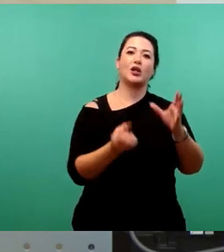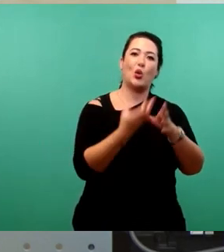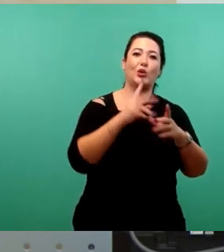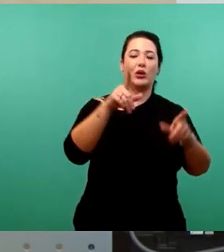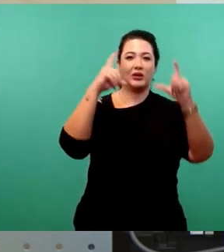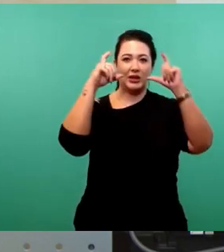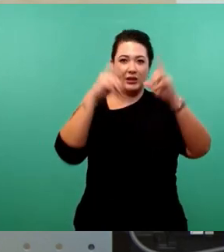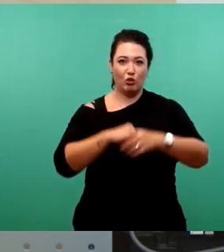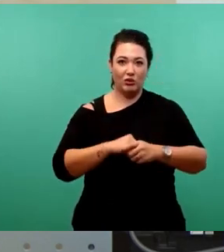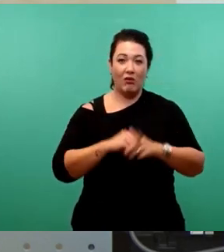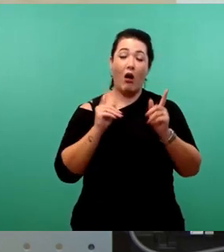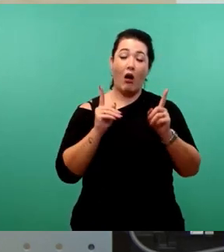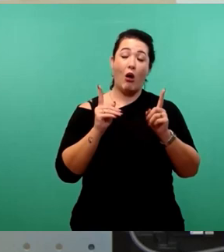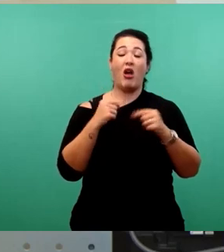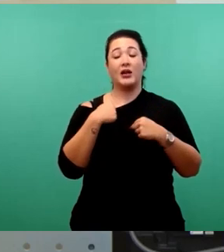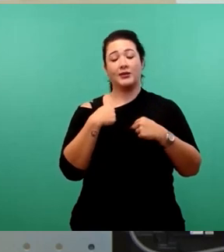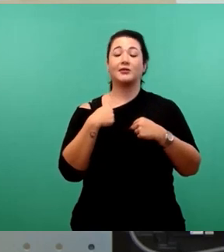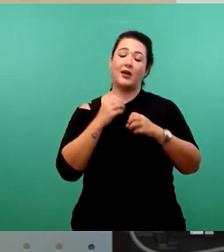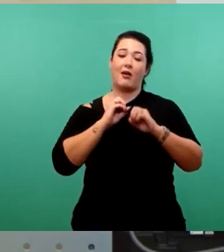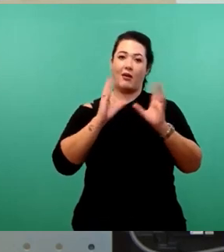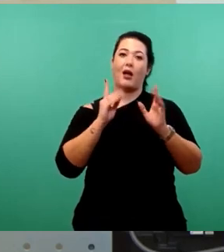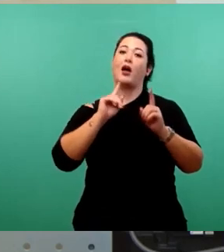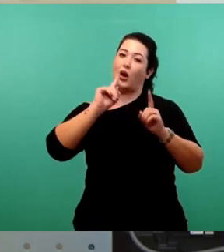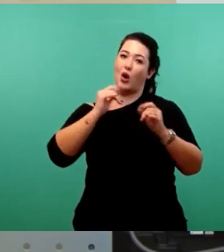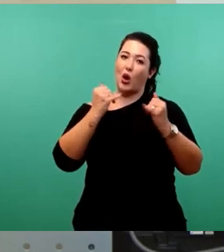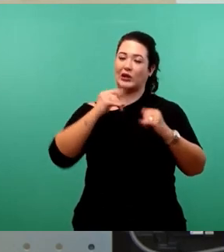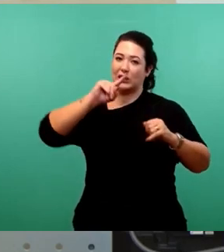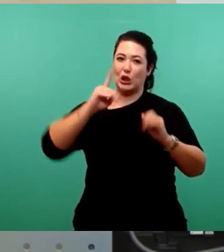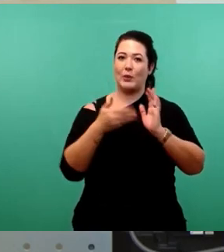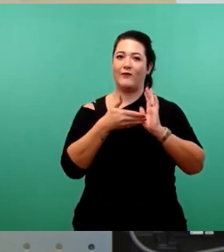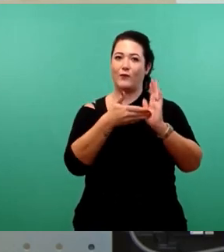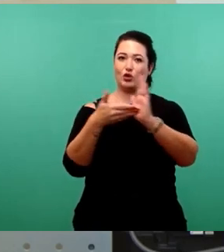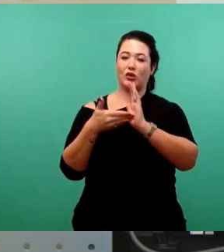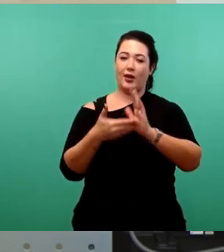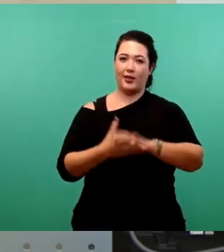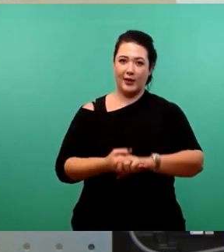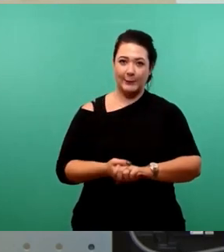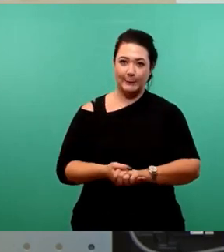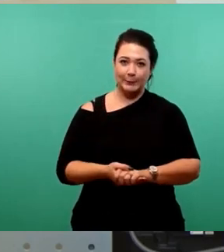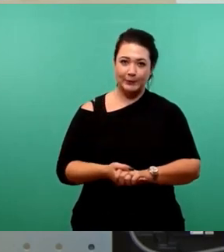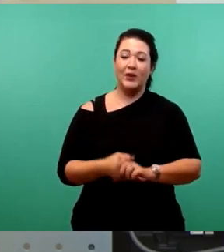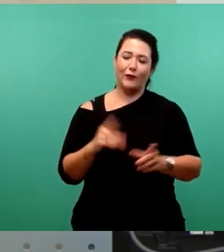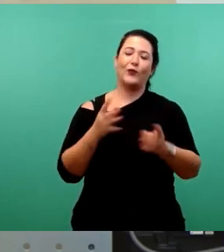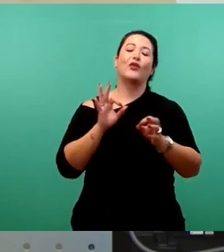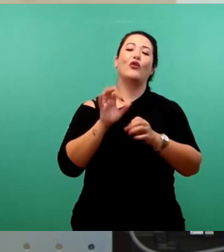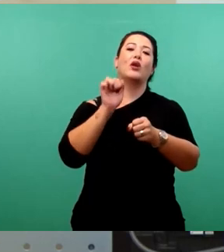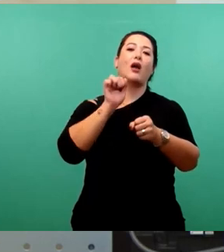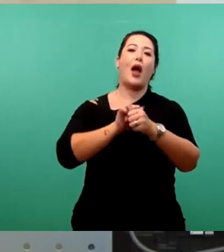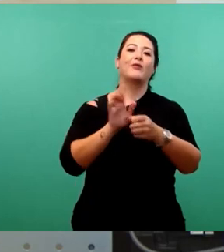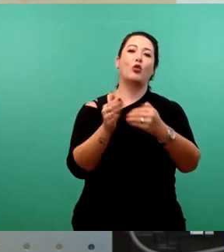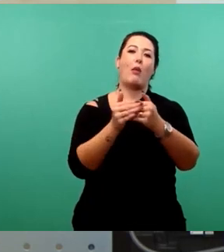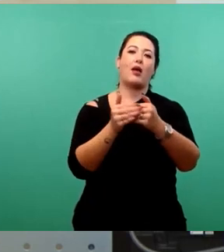Aber selbstverständlich stelle ich mich auch gern heute noch mal in diesem Rahmen für das Amt der Beigeordneten vor.